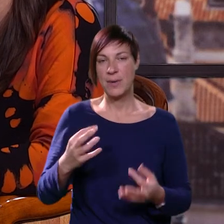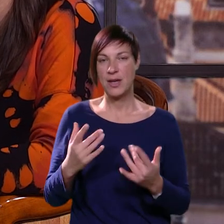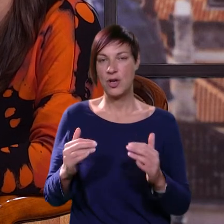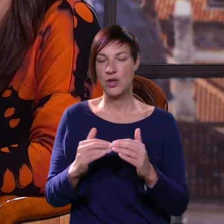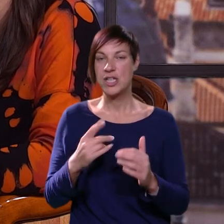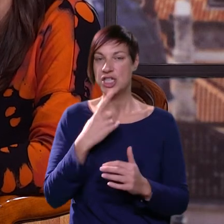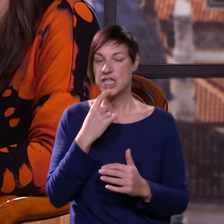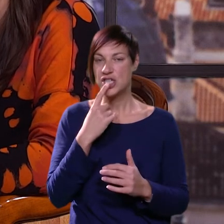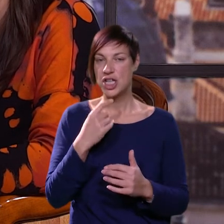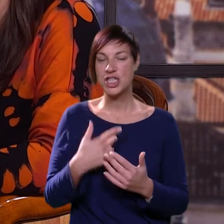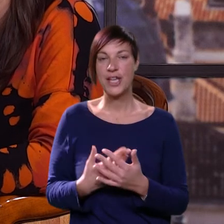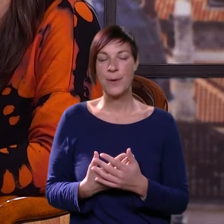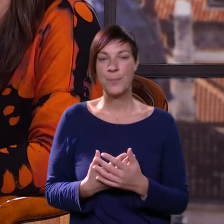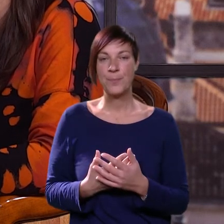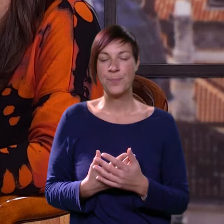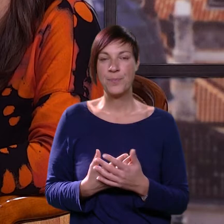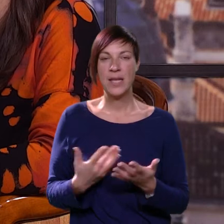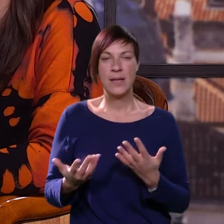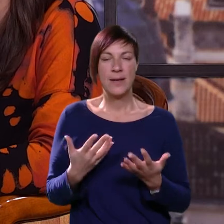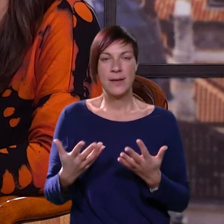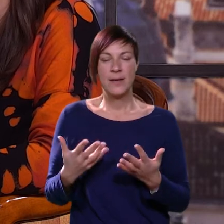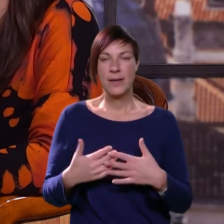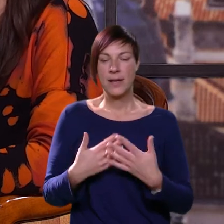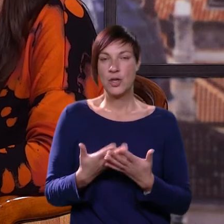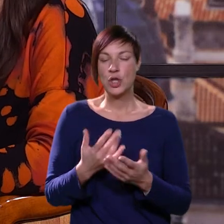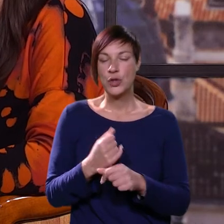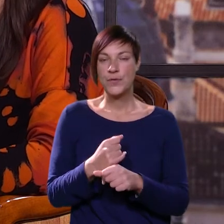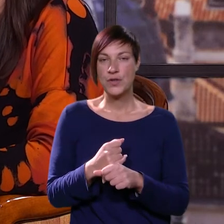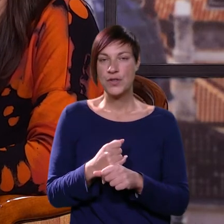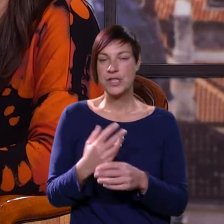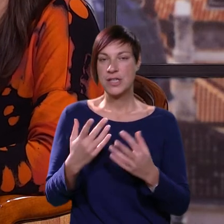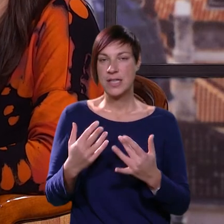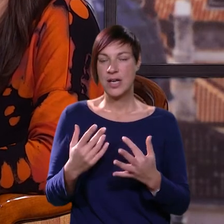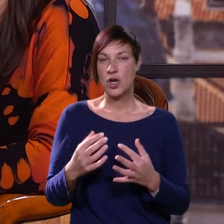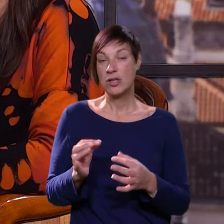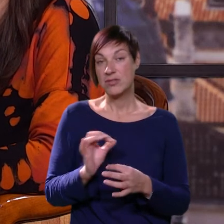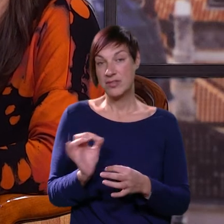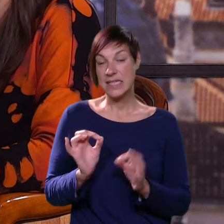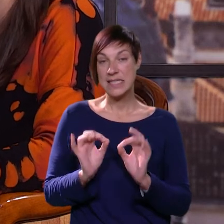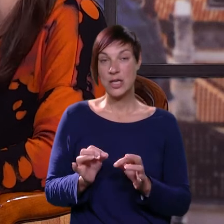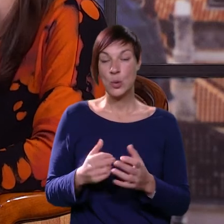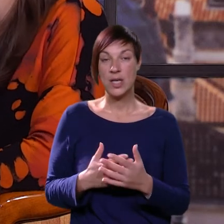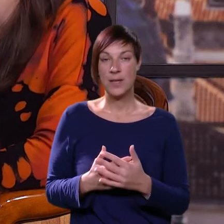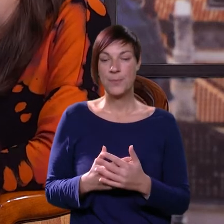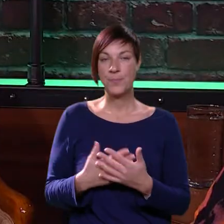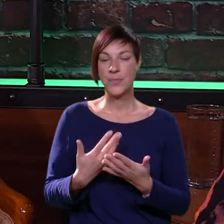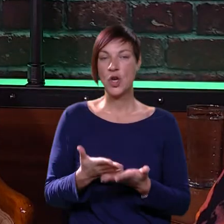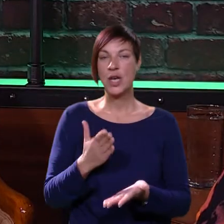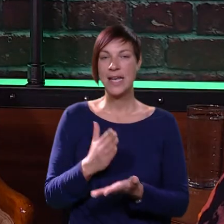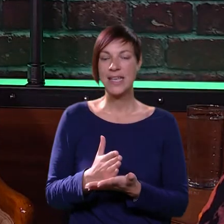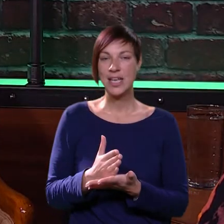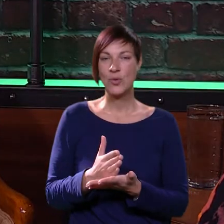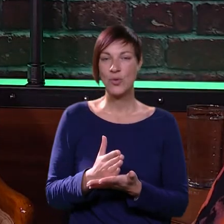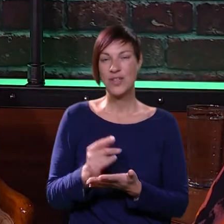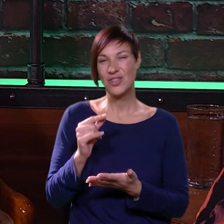kolika je razina šećera. Tako je. Kako ona otprilike funkcionira i koliko ona mjerodavna? Pa ona je